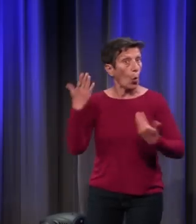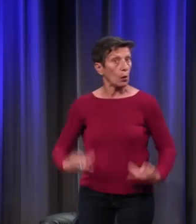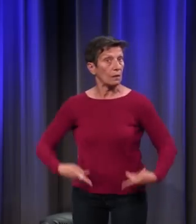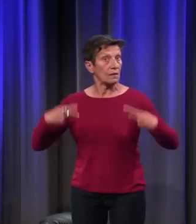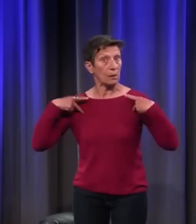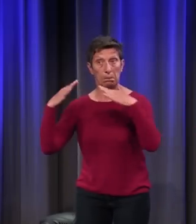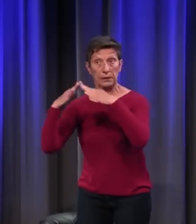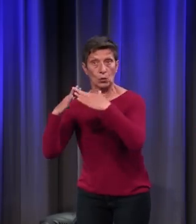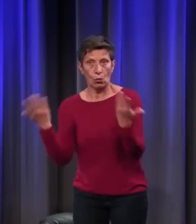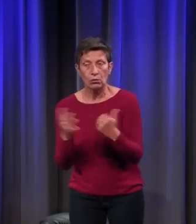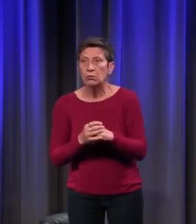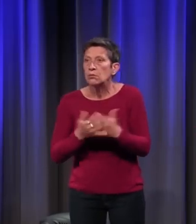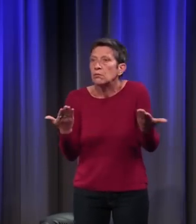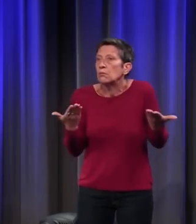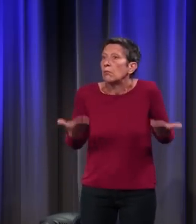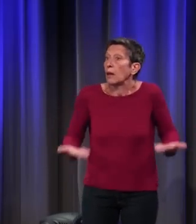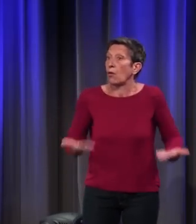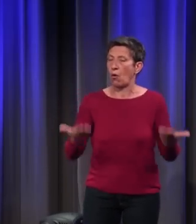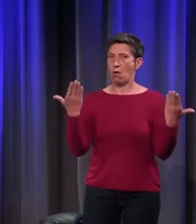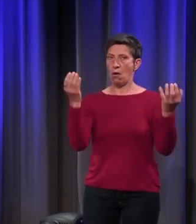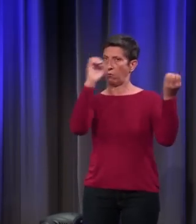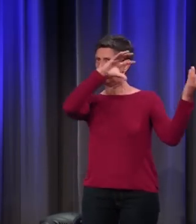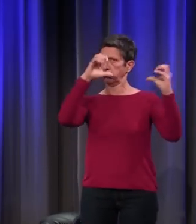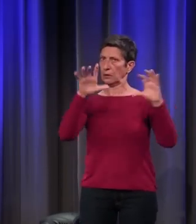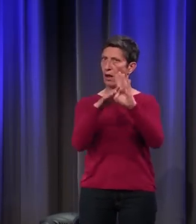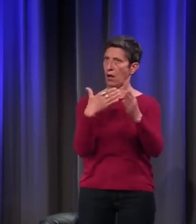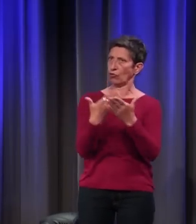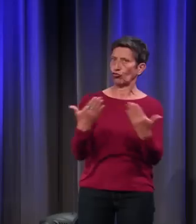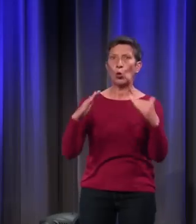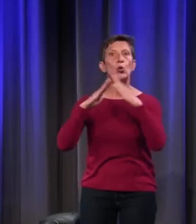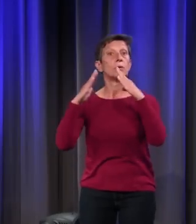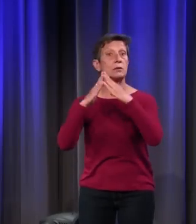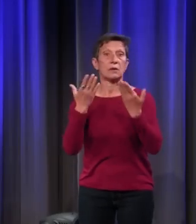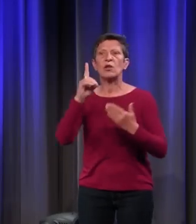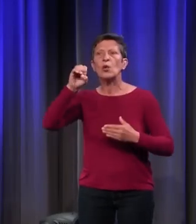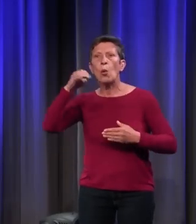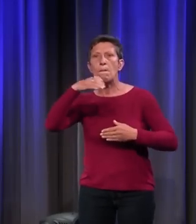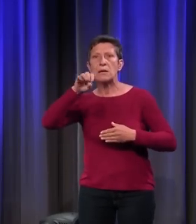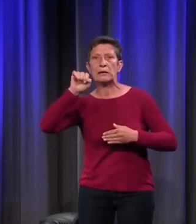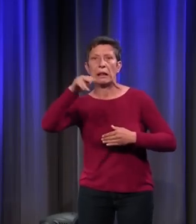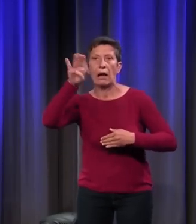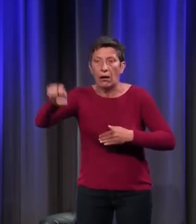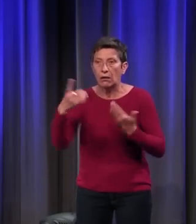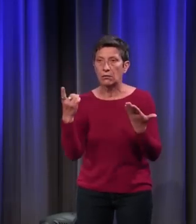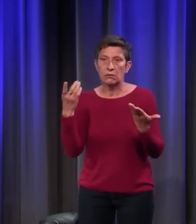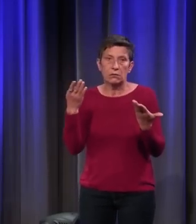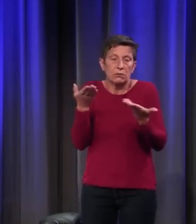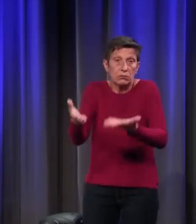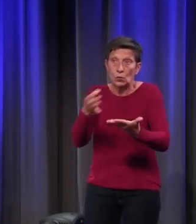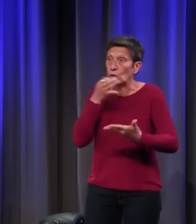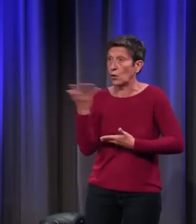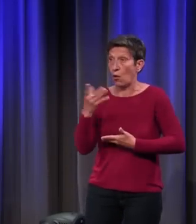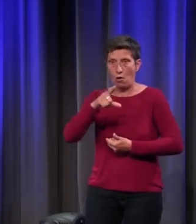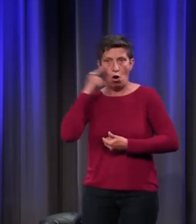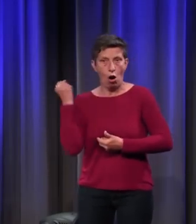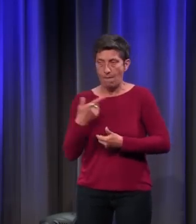pas comme pour nous, aujourd'hui. Aujourd'hui, on considère qu'un animal est domestique, en zoologie, quand l